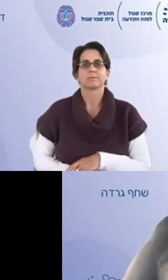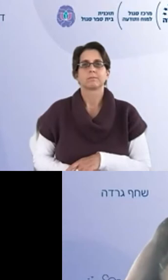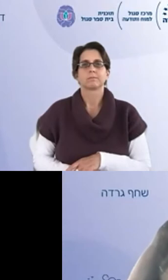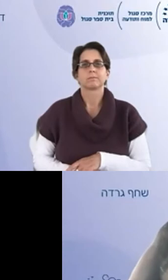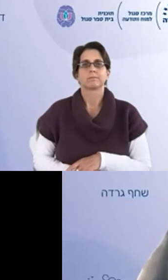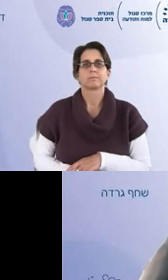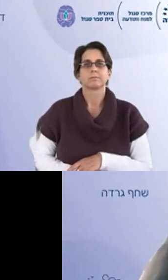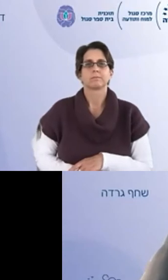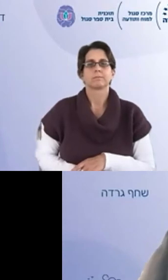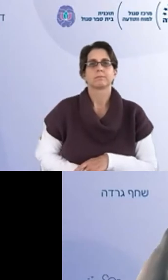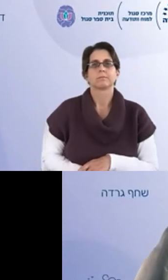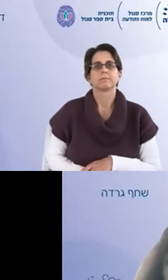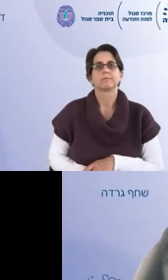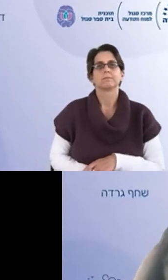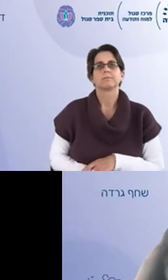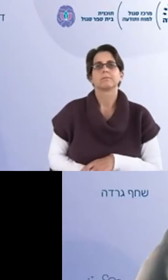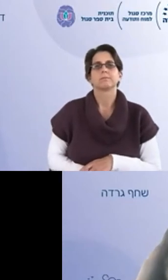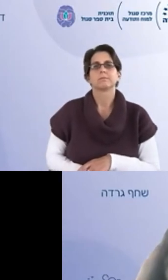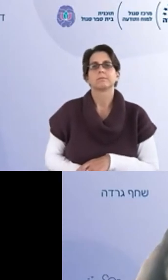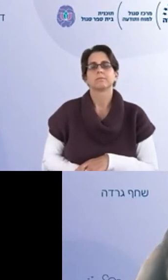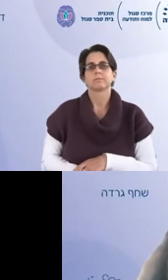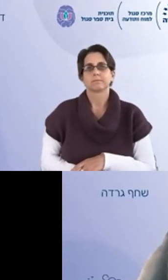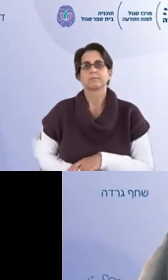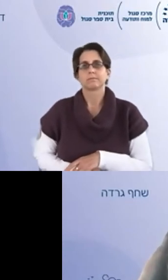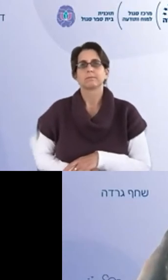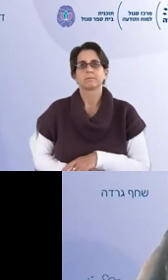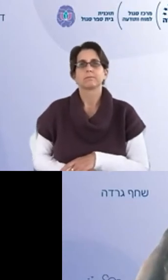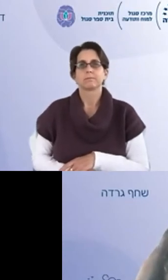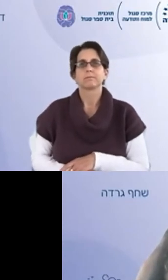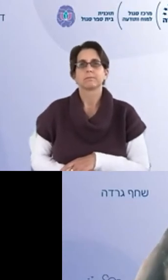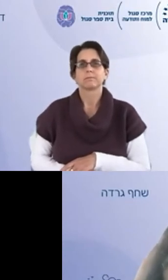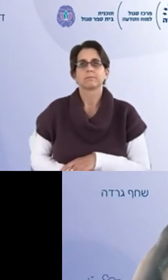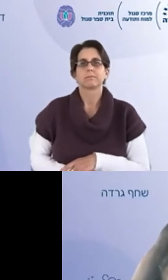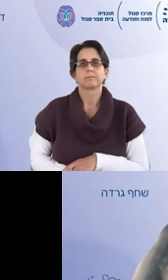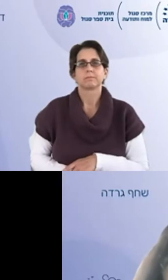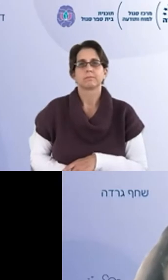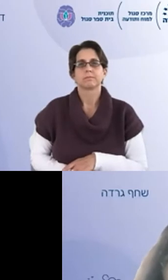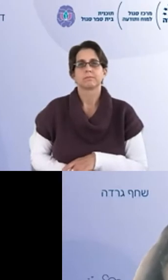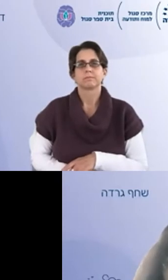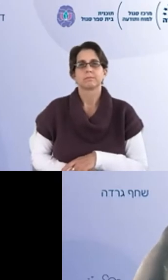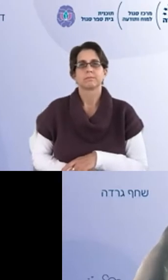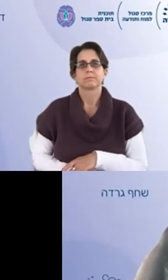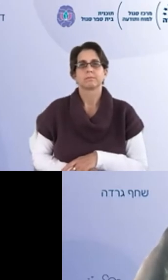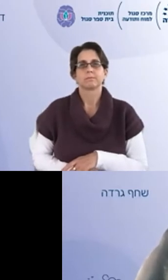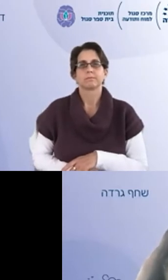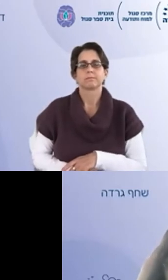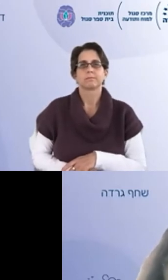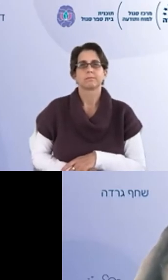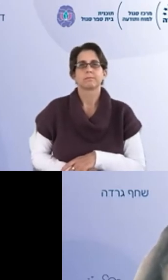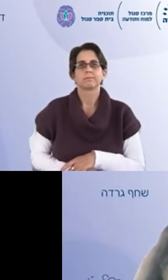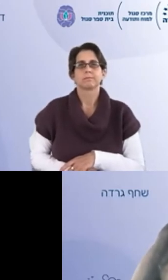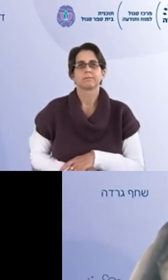למדנו להבין למה אנחנו מרגישים את כל הרגשות המכבידים האלה את כל המחאובים